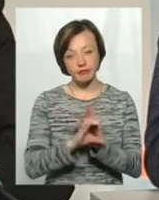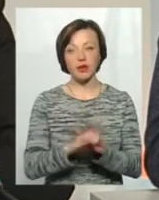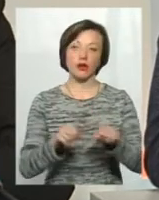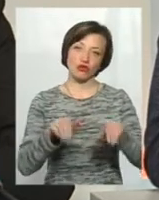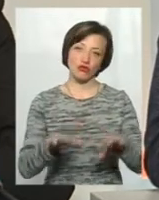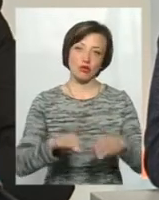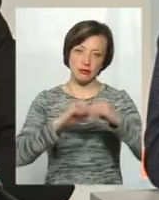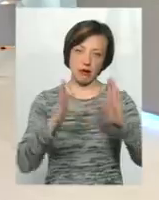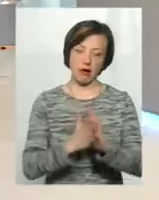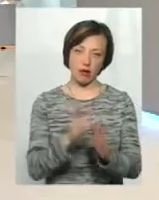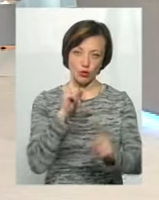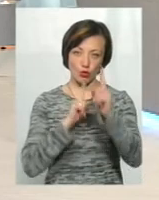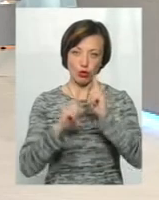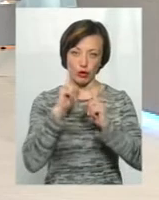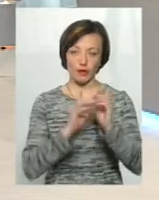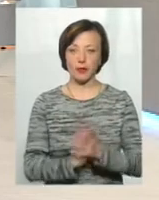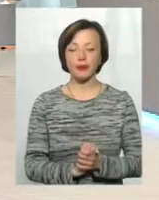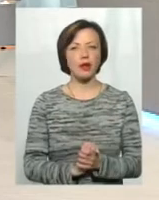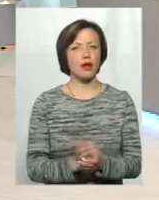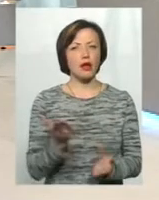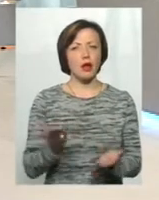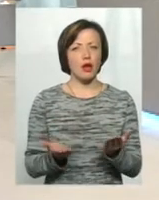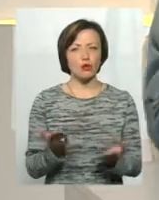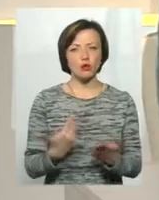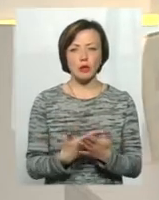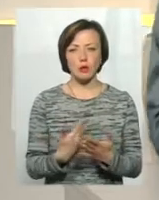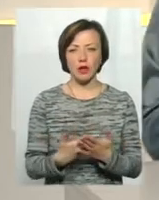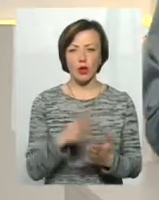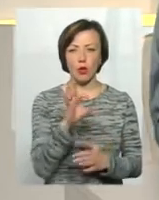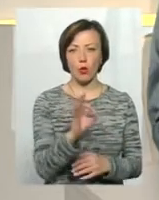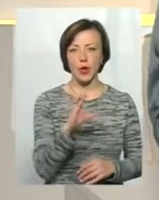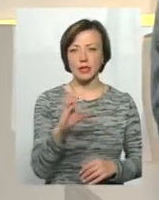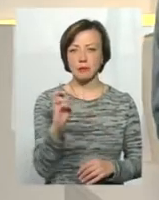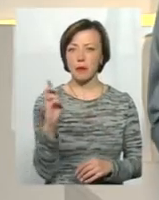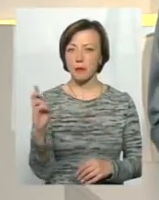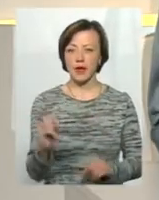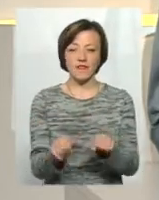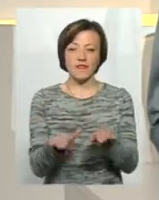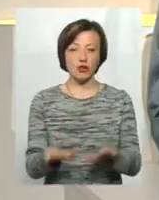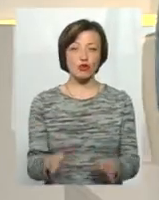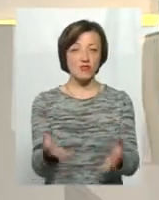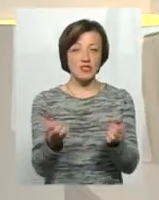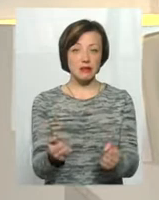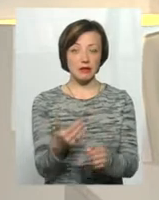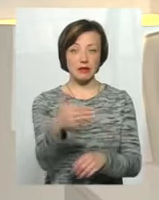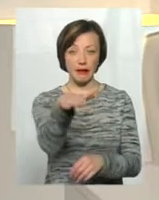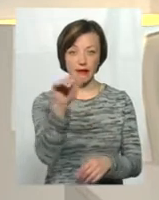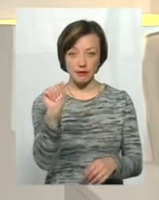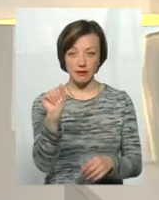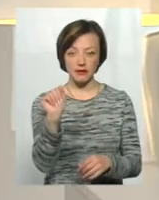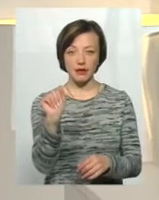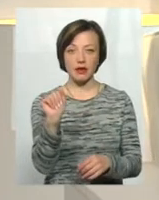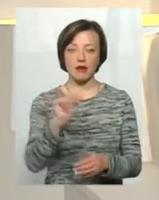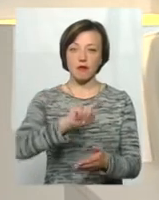загальних зборів. Скажіть, будь ласка, якщо, наприклад, ОСББ вирішило взяти кредит в місті,